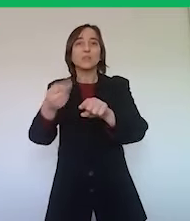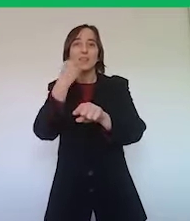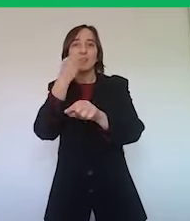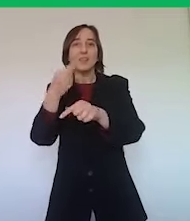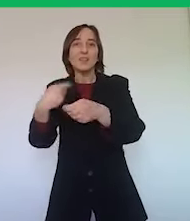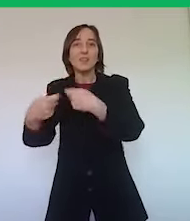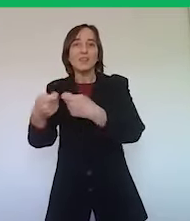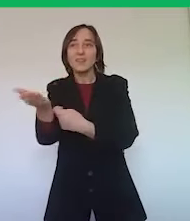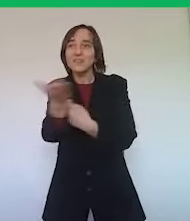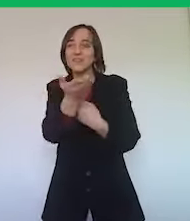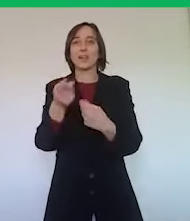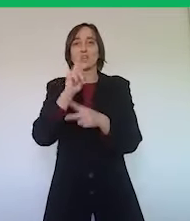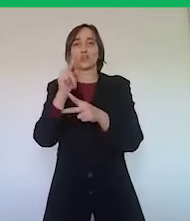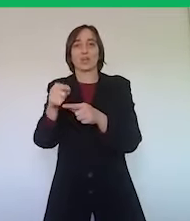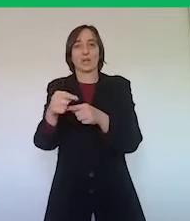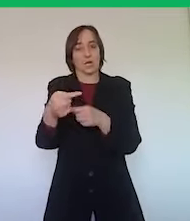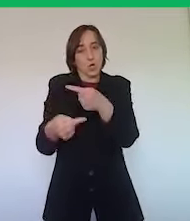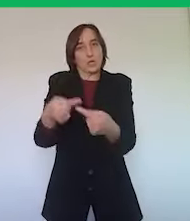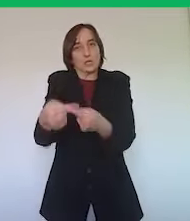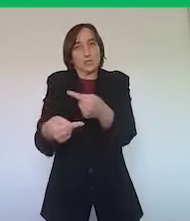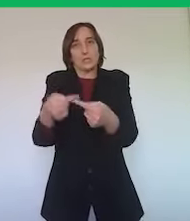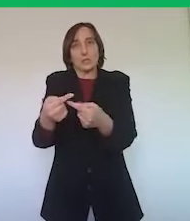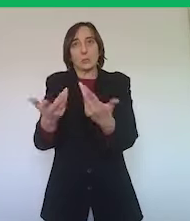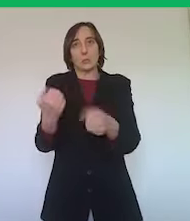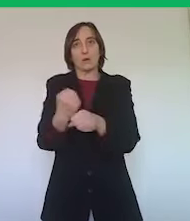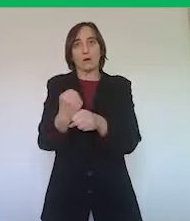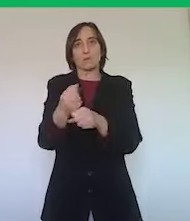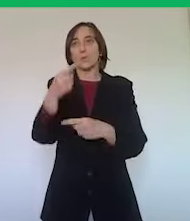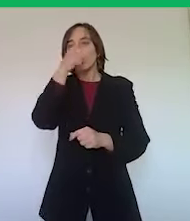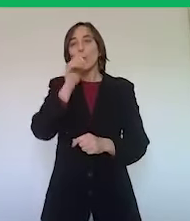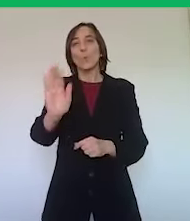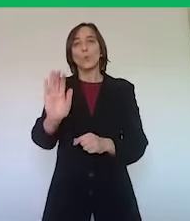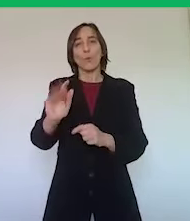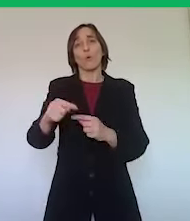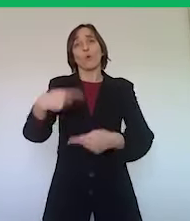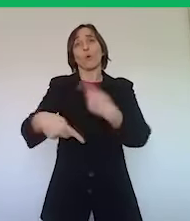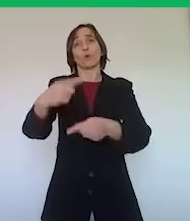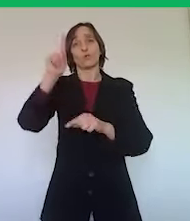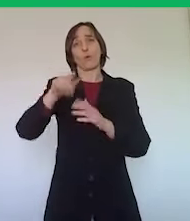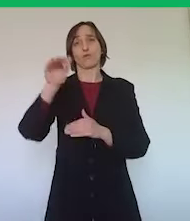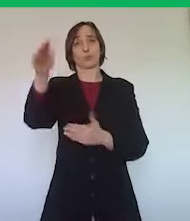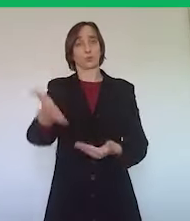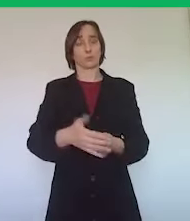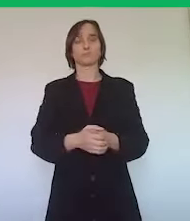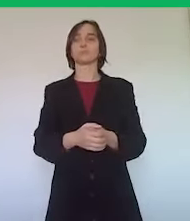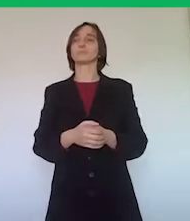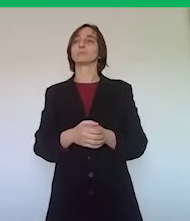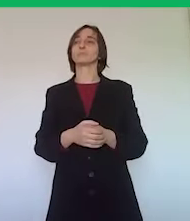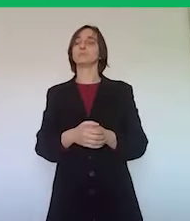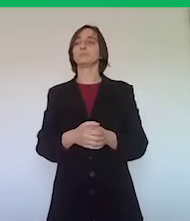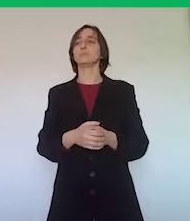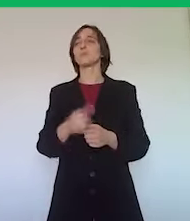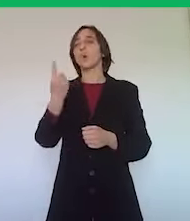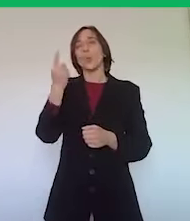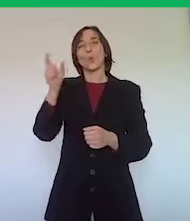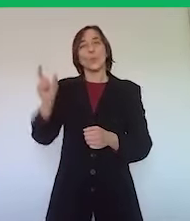sopravvivere a questa emergenza sanitaria e di poter continuare a svolgere il proprio ruolo anche in futuro. Mi è stata fatta